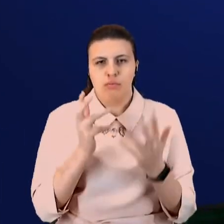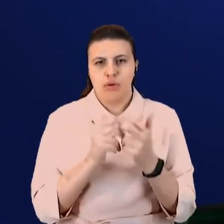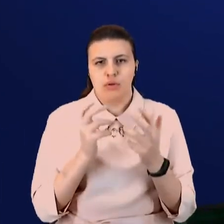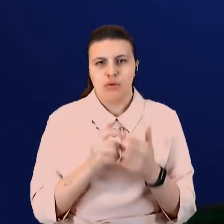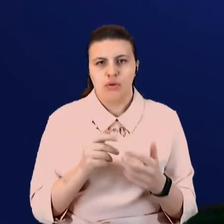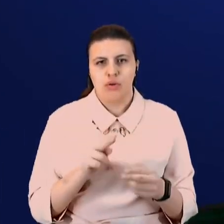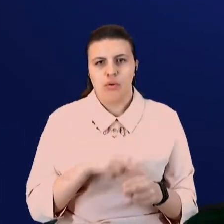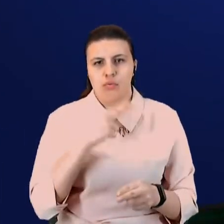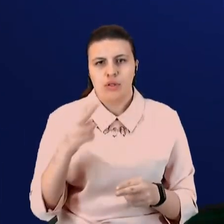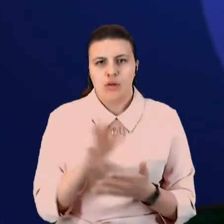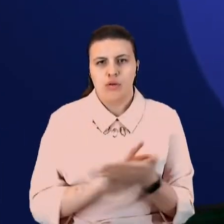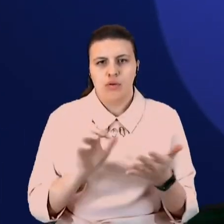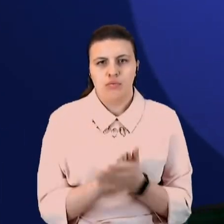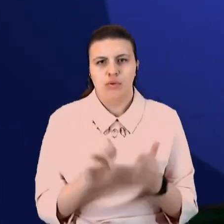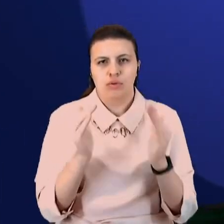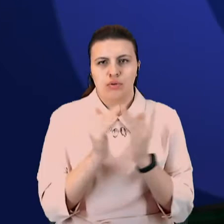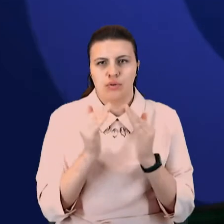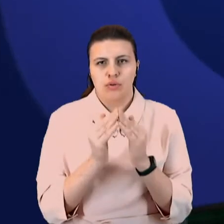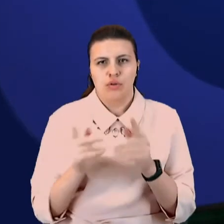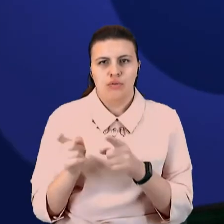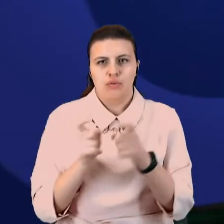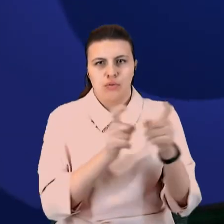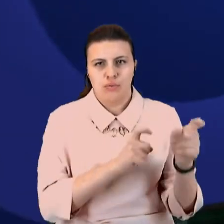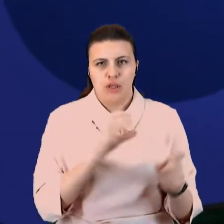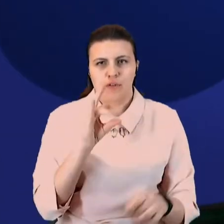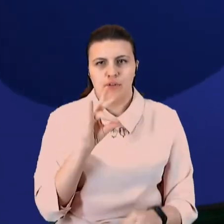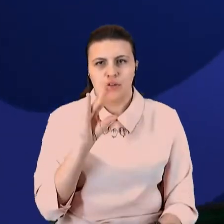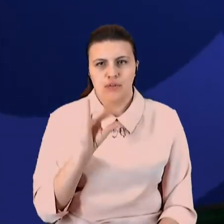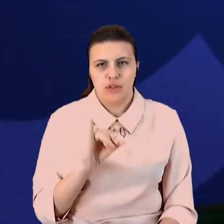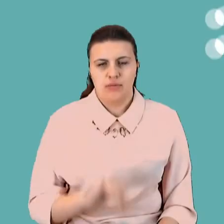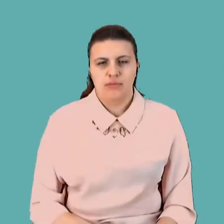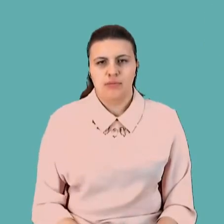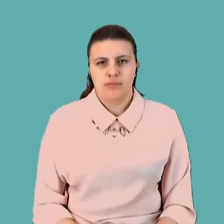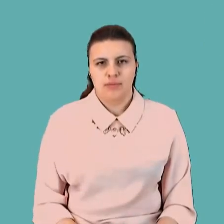житло під час обстрілів у Авдіївці. Про це далі не перемикайте.